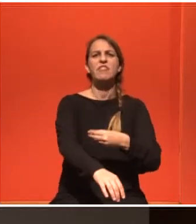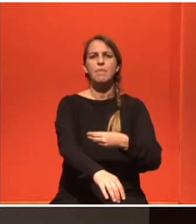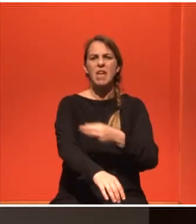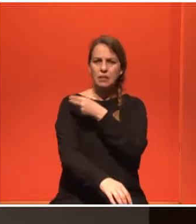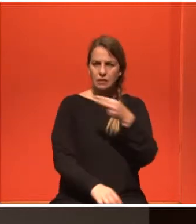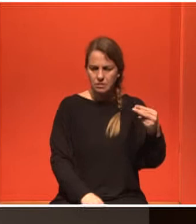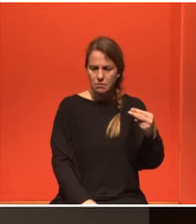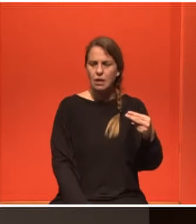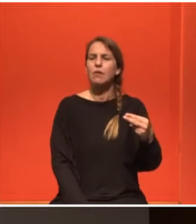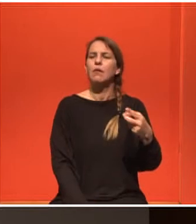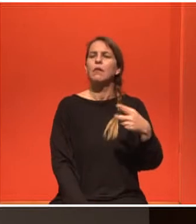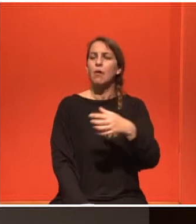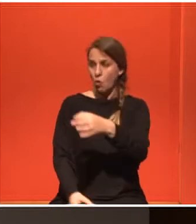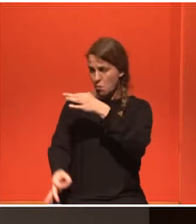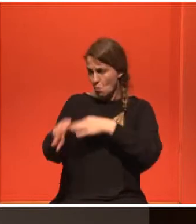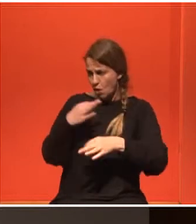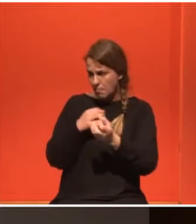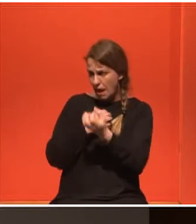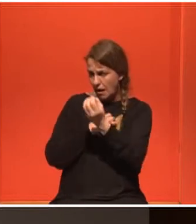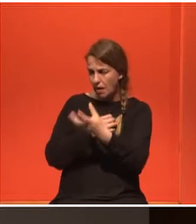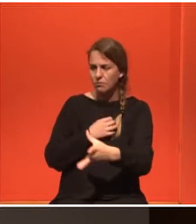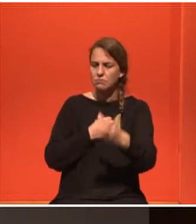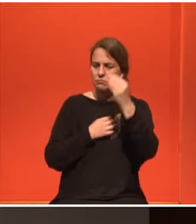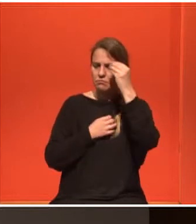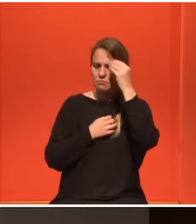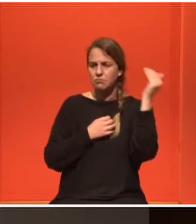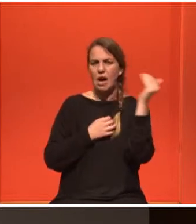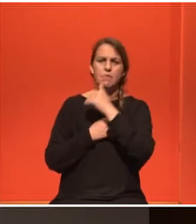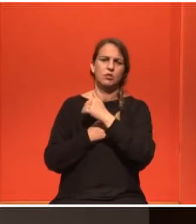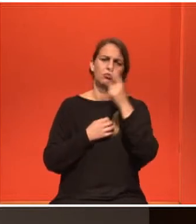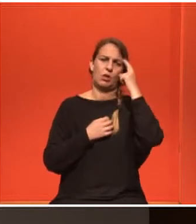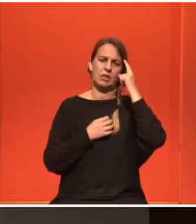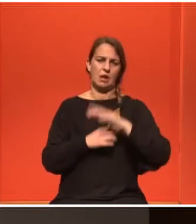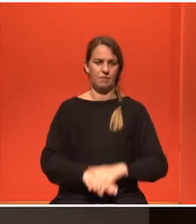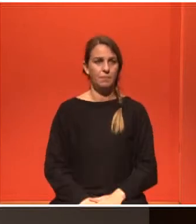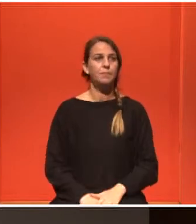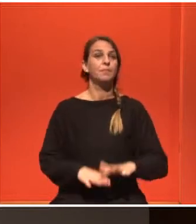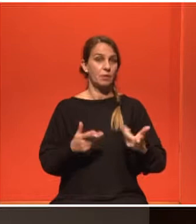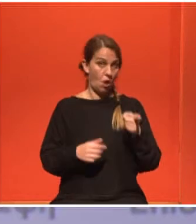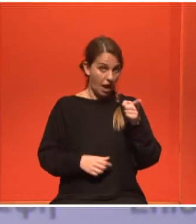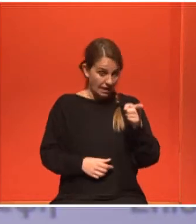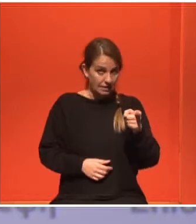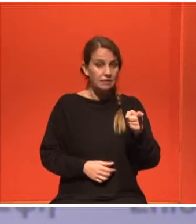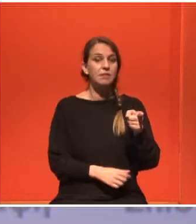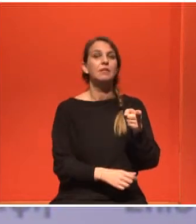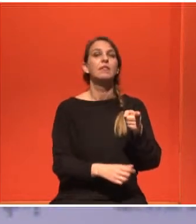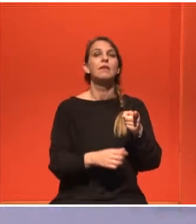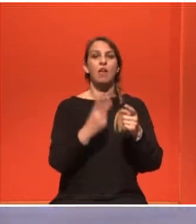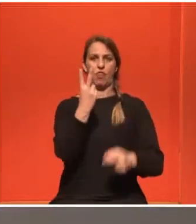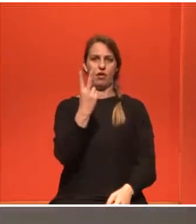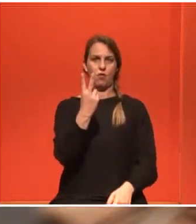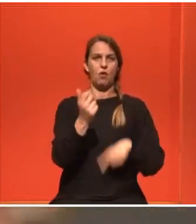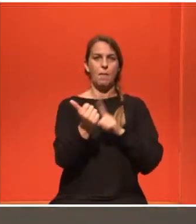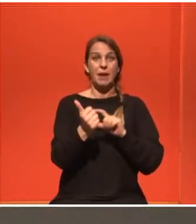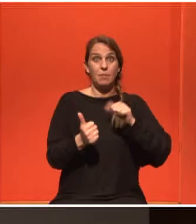Κατέρίνα, εσύ είχες να το πω δύο πράγματα. Έπρεπε πρώτα να στηριχθείς και φυσικά μετά